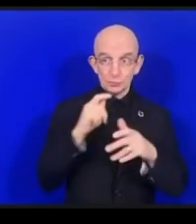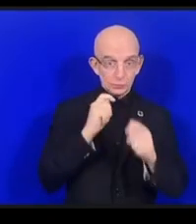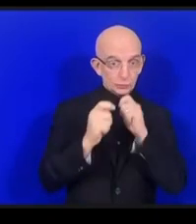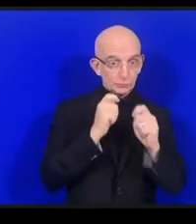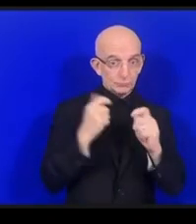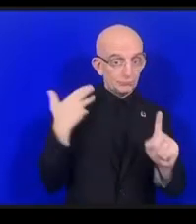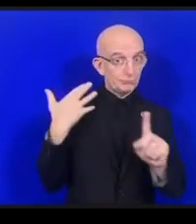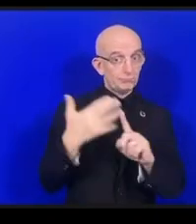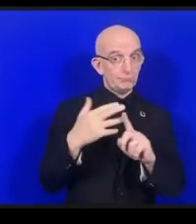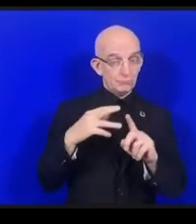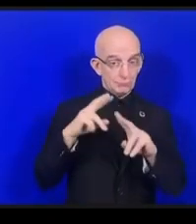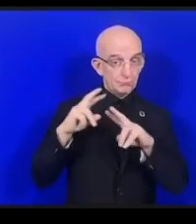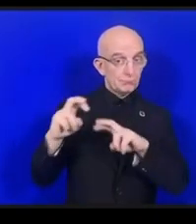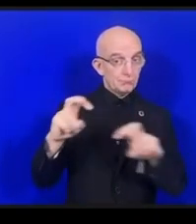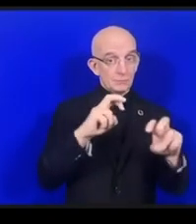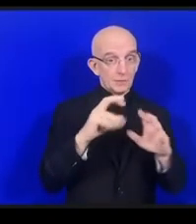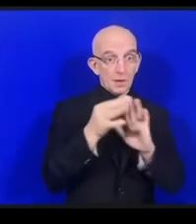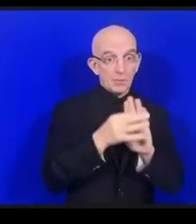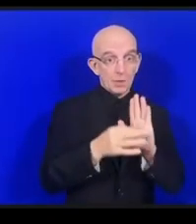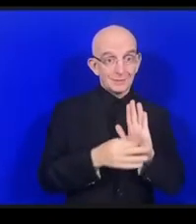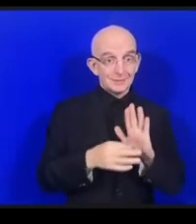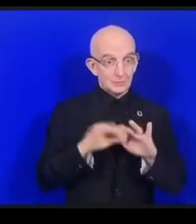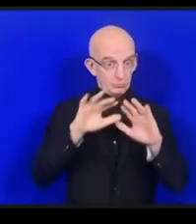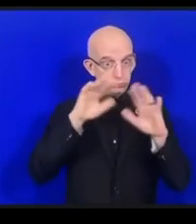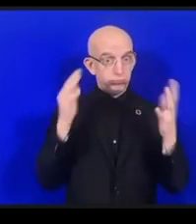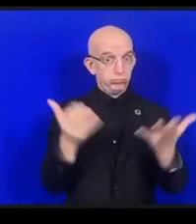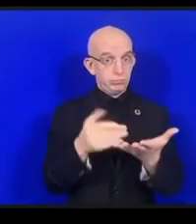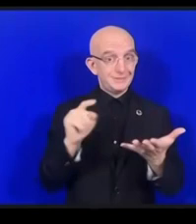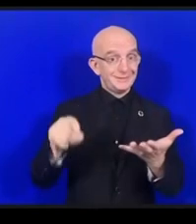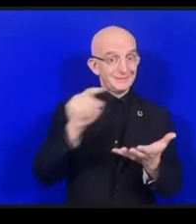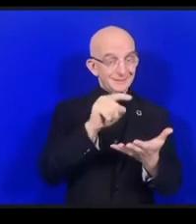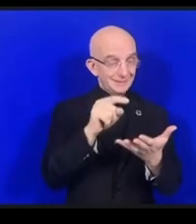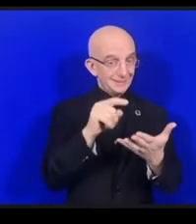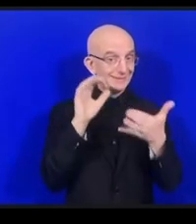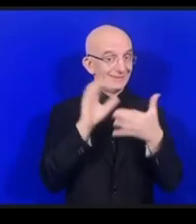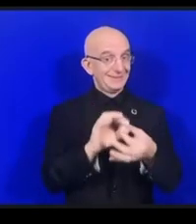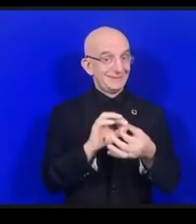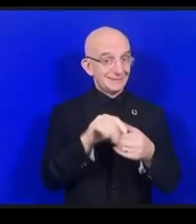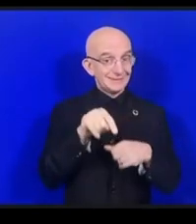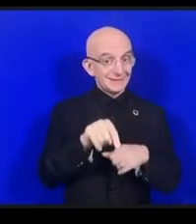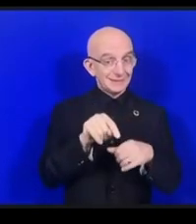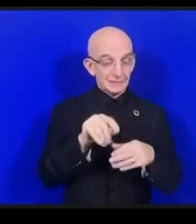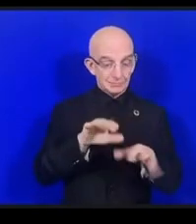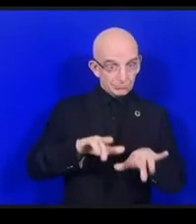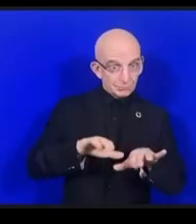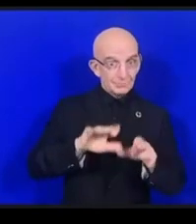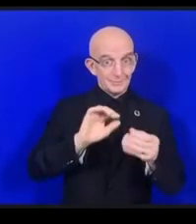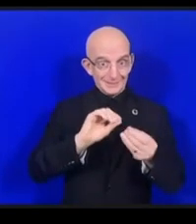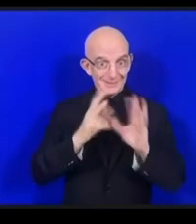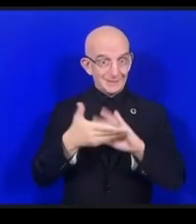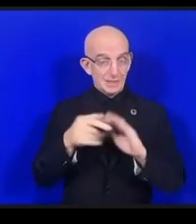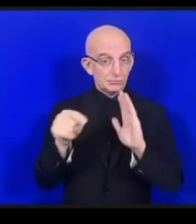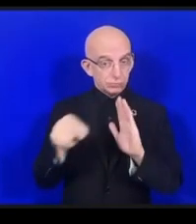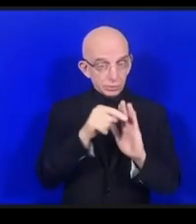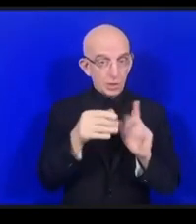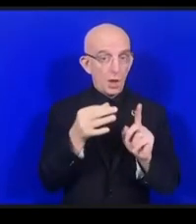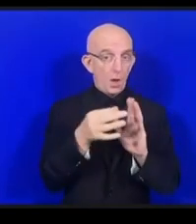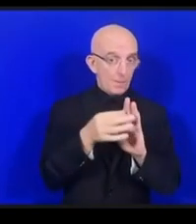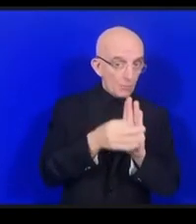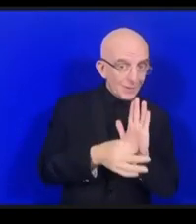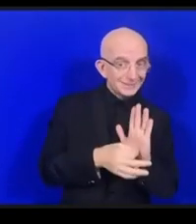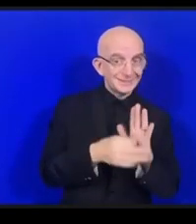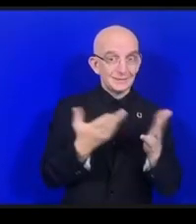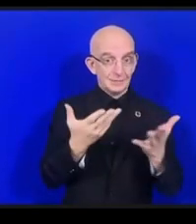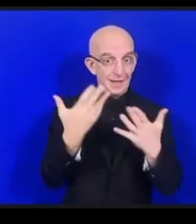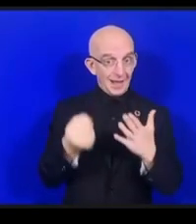ポリシーを全部調査しましたそれから標準に関するポリシープロビジョンとかあるいは